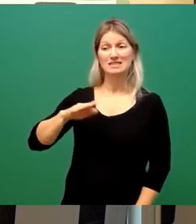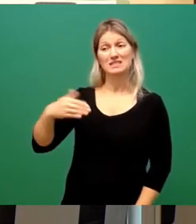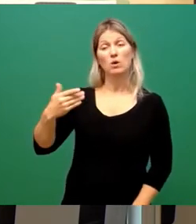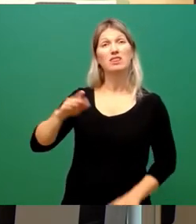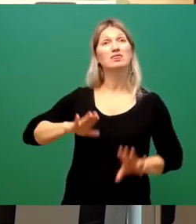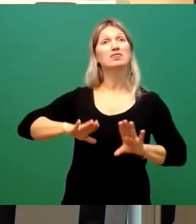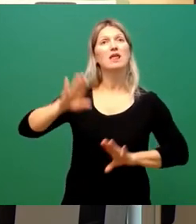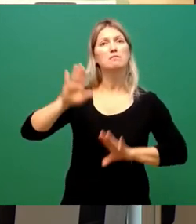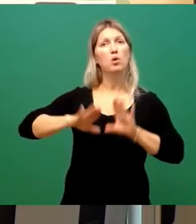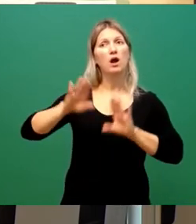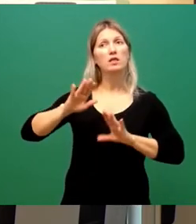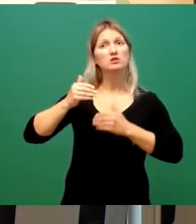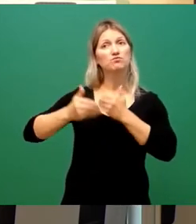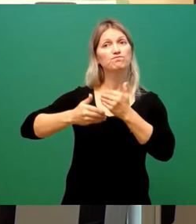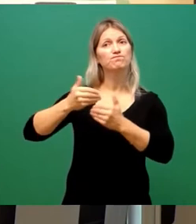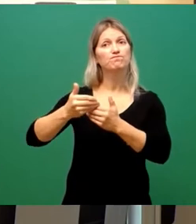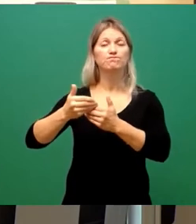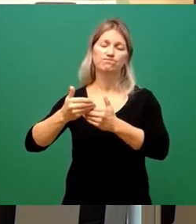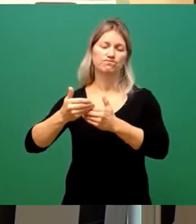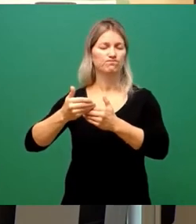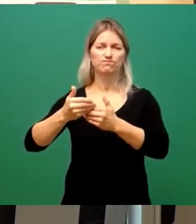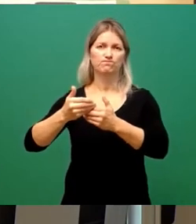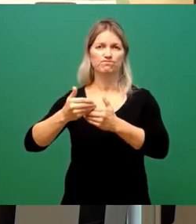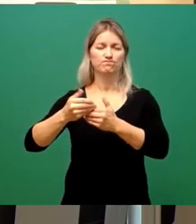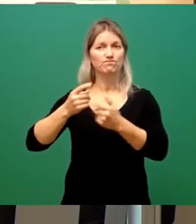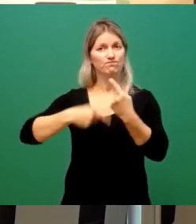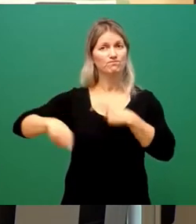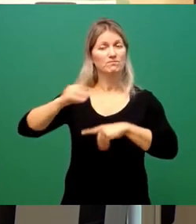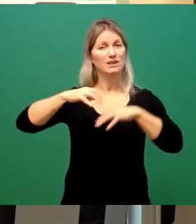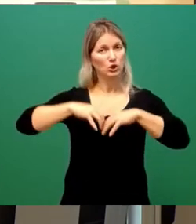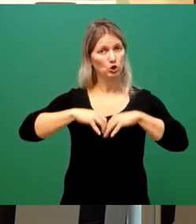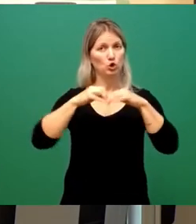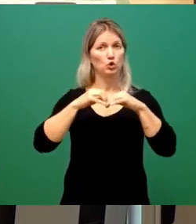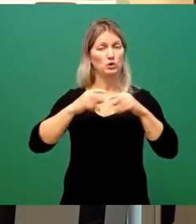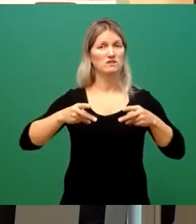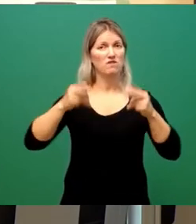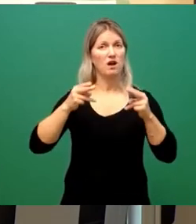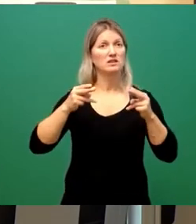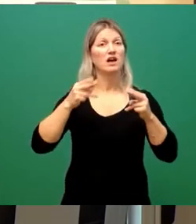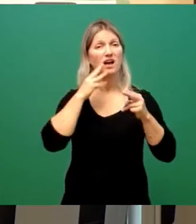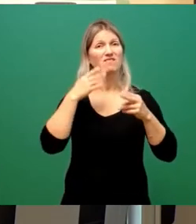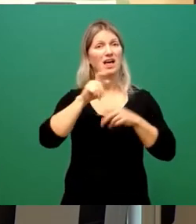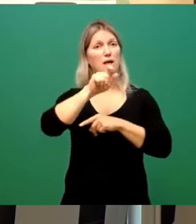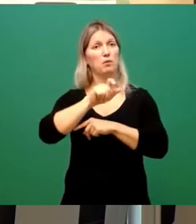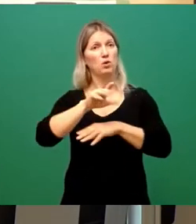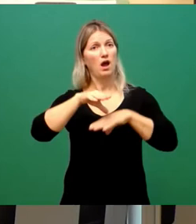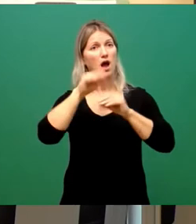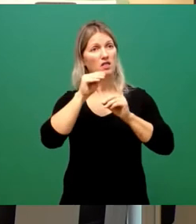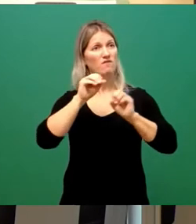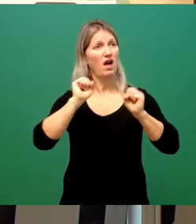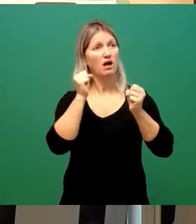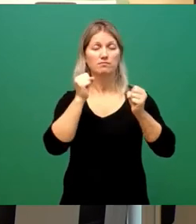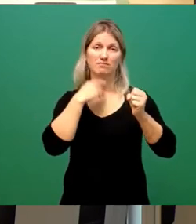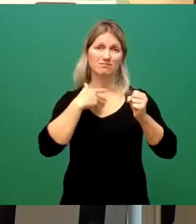Ansatz, den wir ja in der Gründungsphase der freien Bürger auch verfolgt haben und der auch bei uns in der Satzung mit drinsteht nach wie vor.